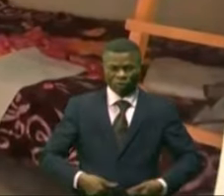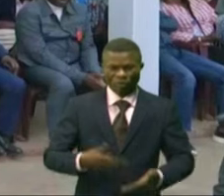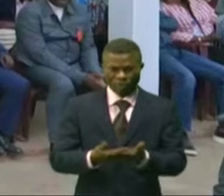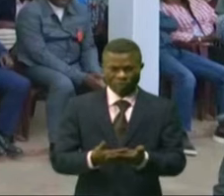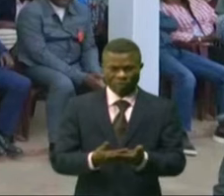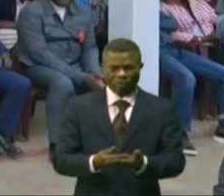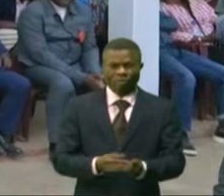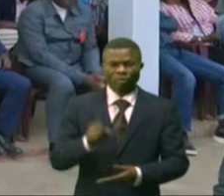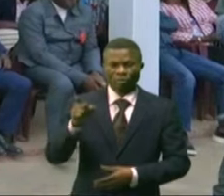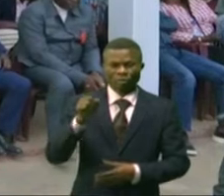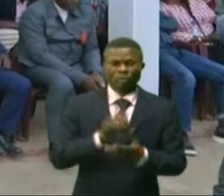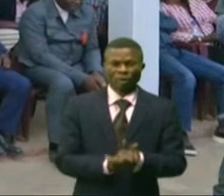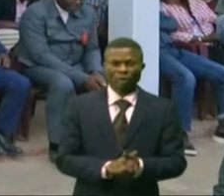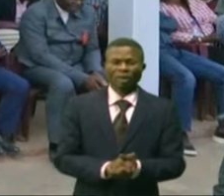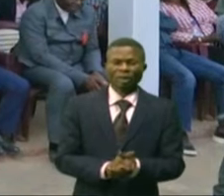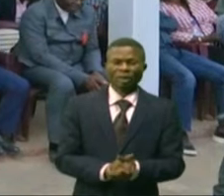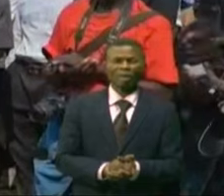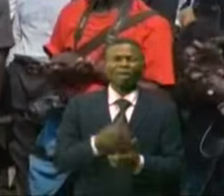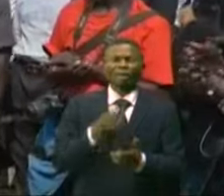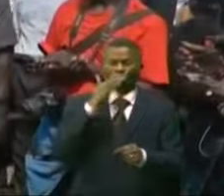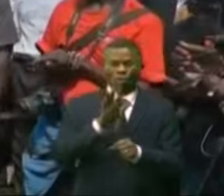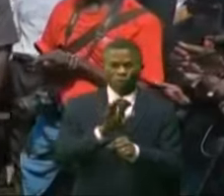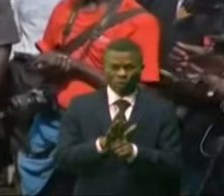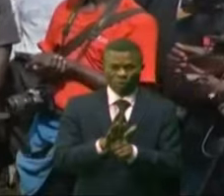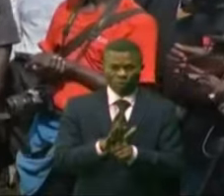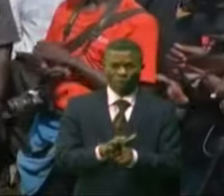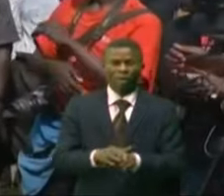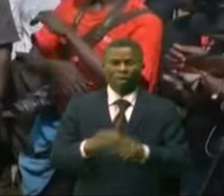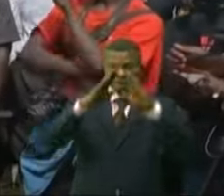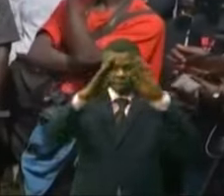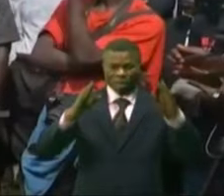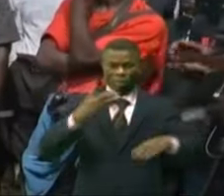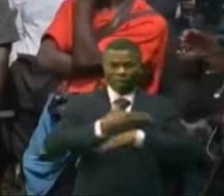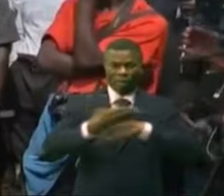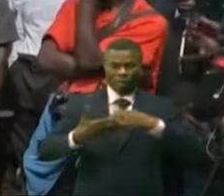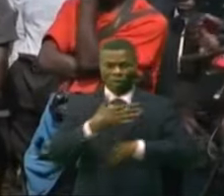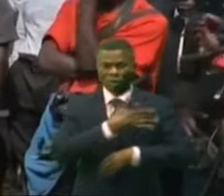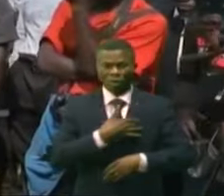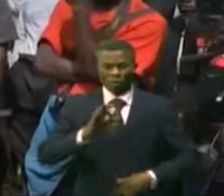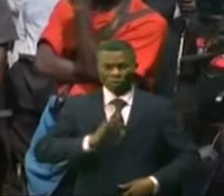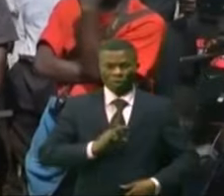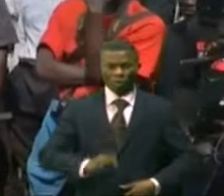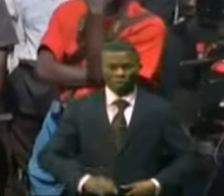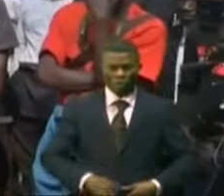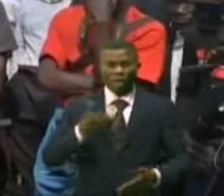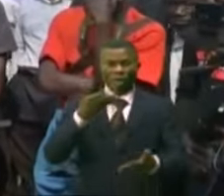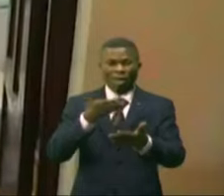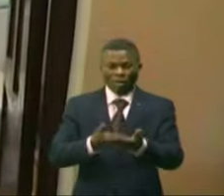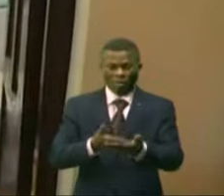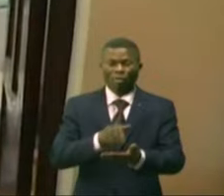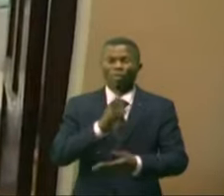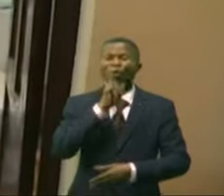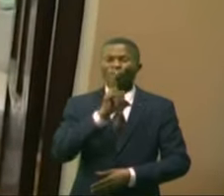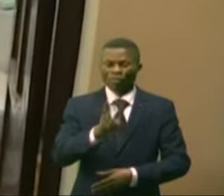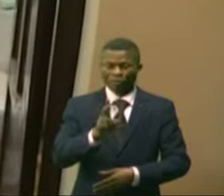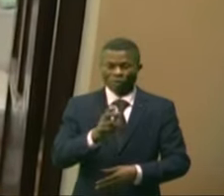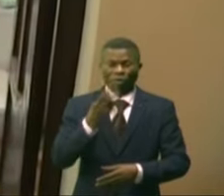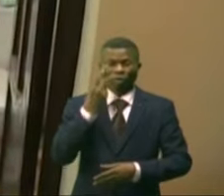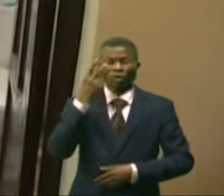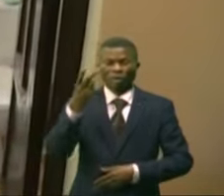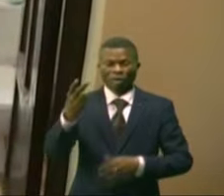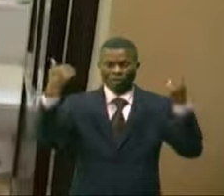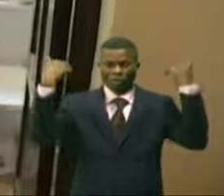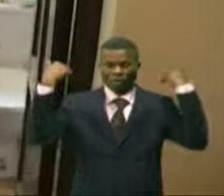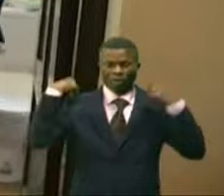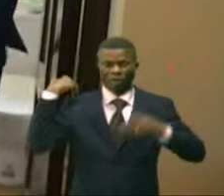Norbert Basenguezi Katintima rassure que ce homme baptisé Fachi constitue une preuve de la matérialisation de la vision du chef